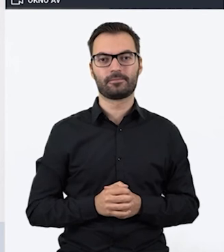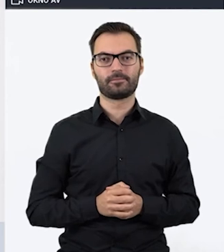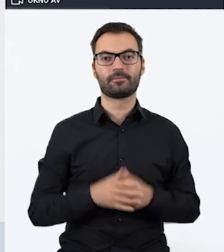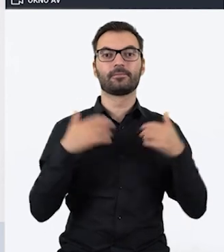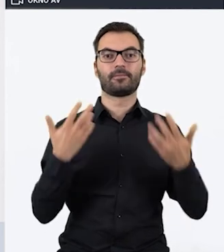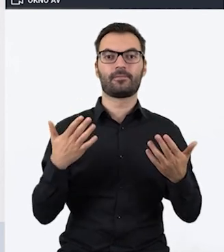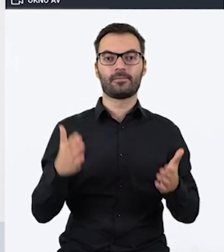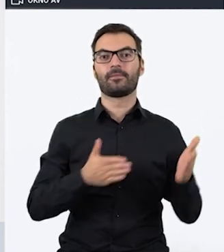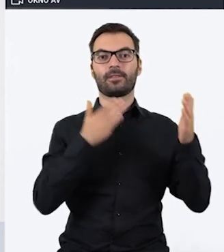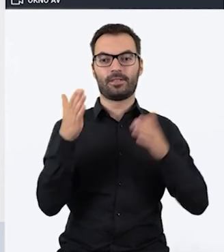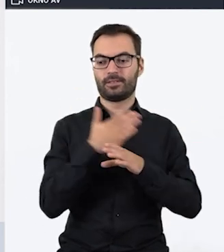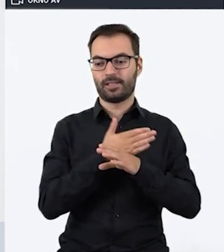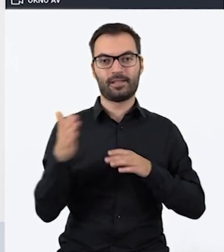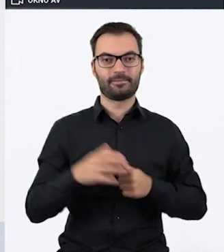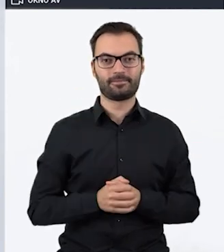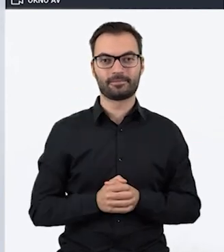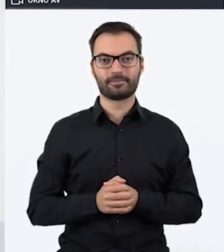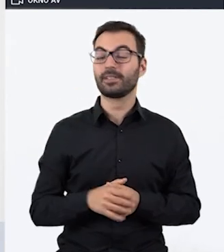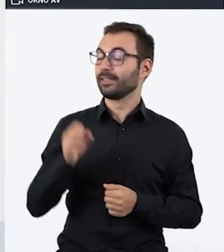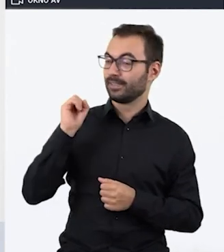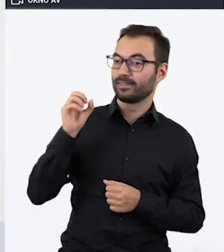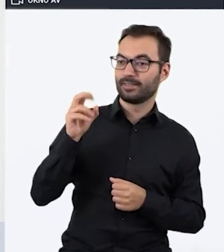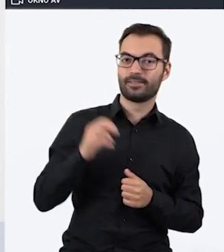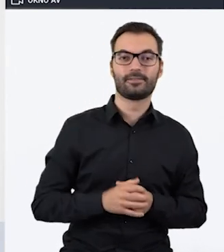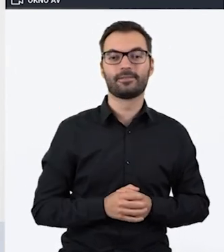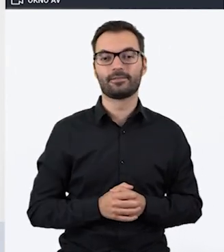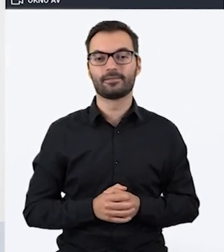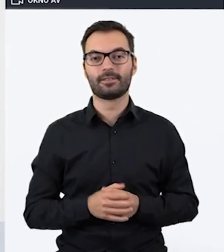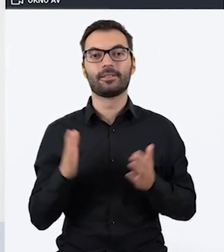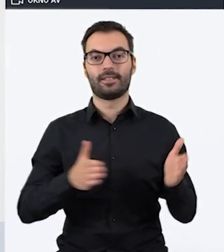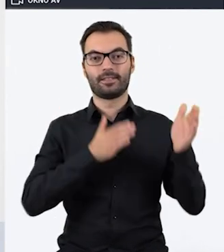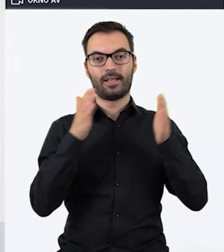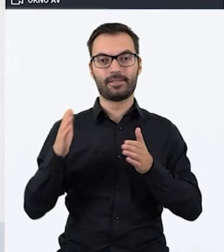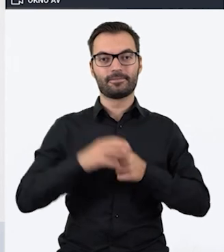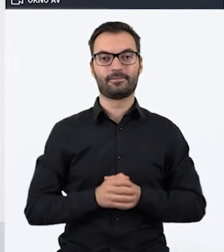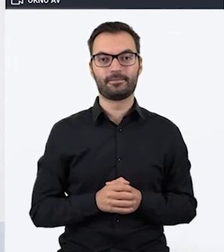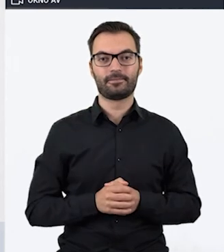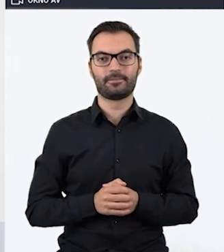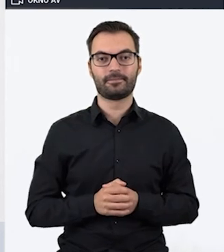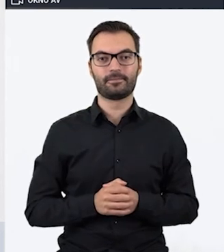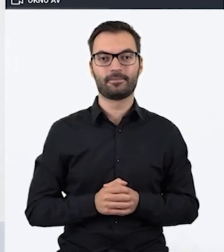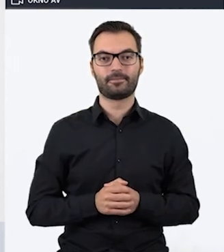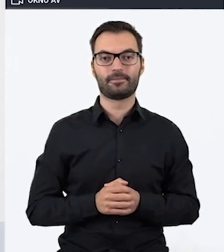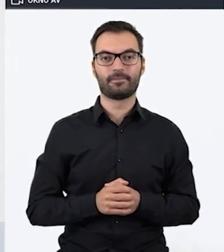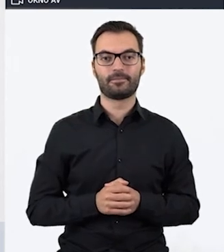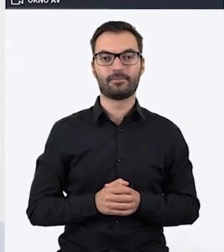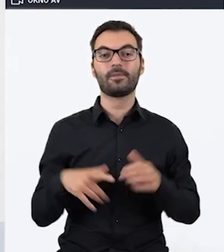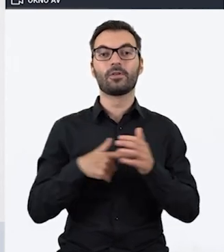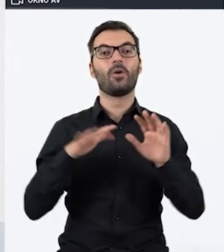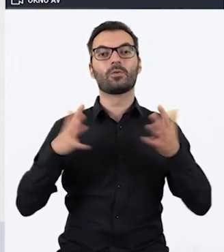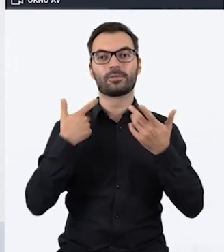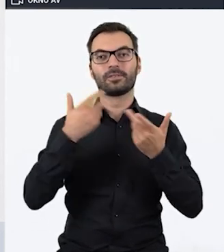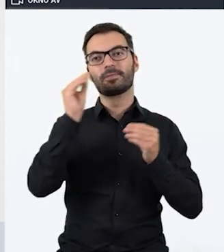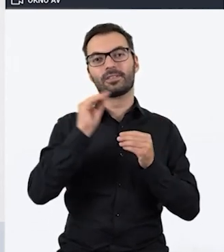przechodzimy dalej, Kseniu, prawda? Tak. No to przechodzimy dalej. Proszę bardzo. Tutaj tak pokrótce chcielibyśmy